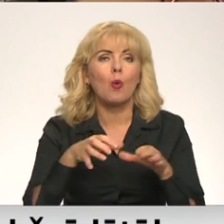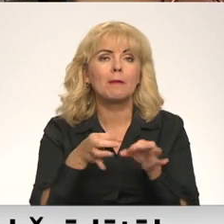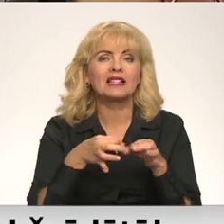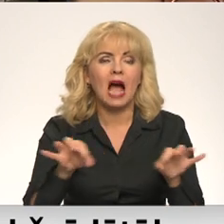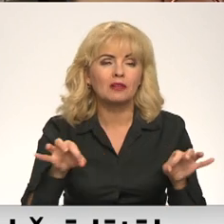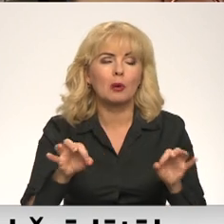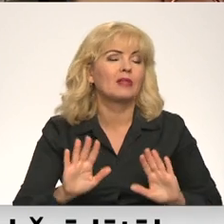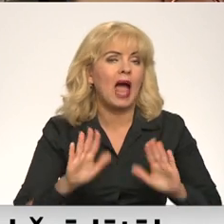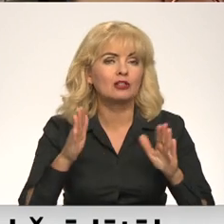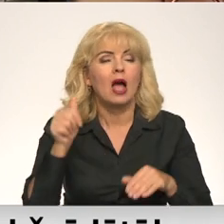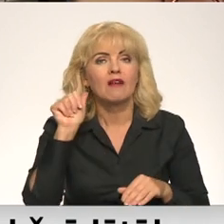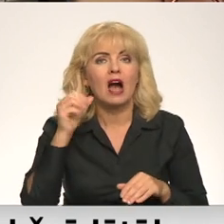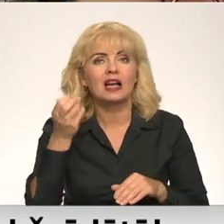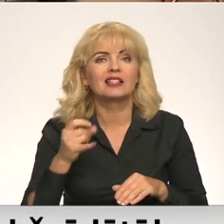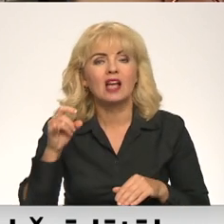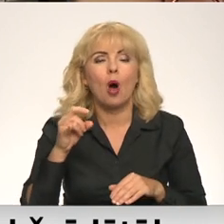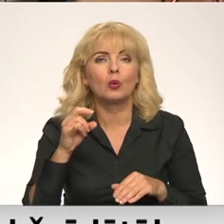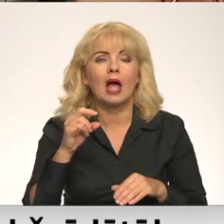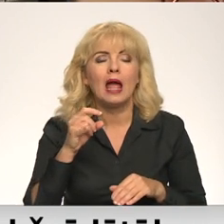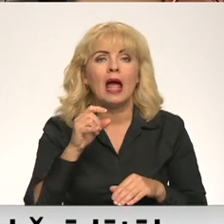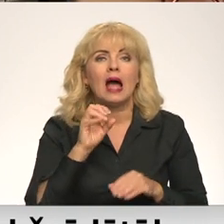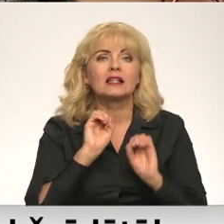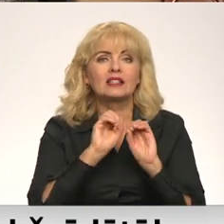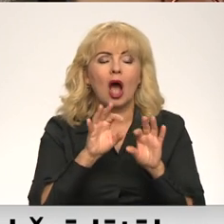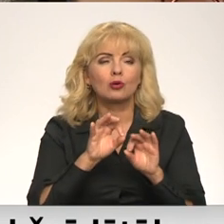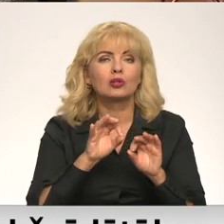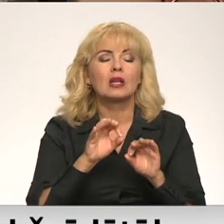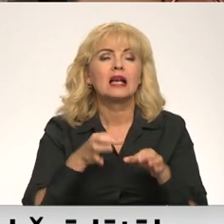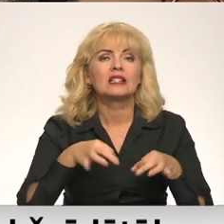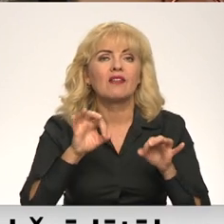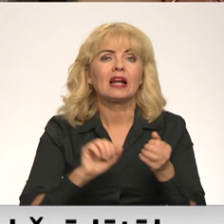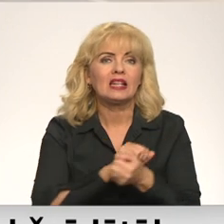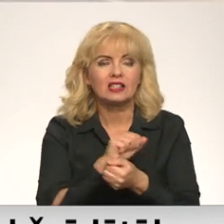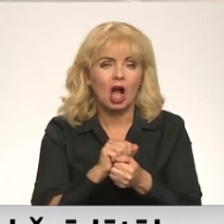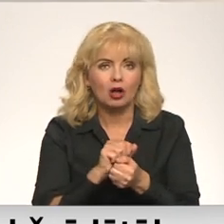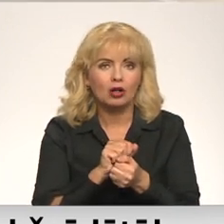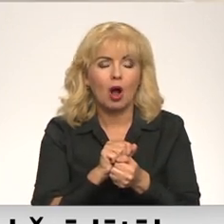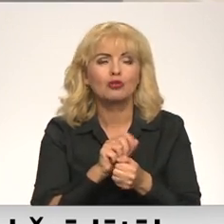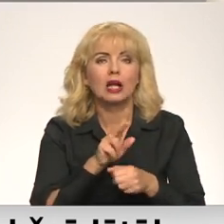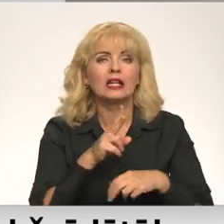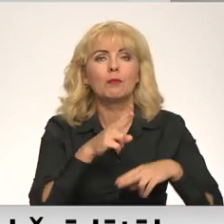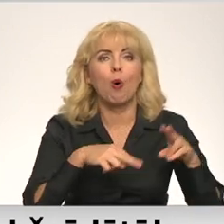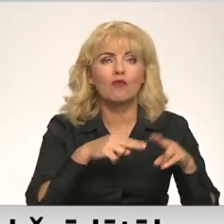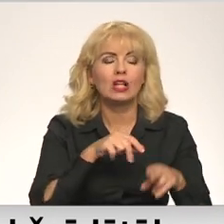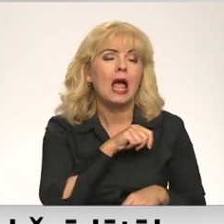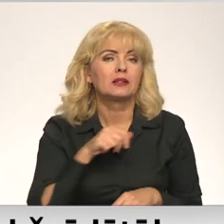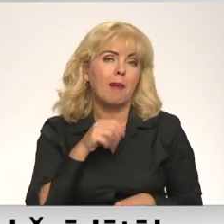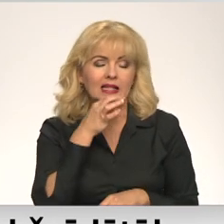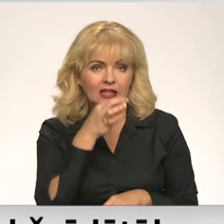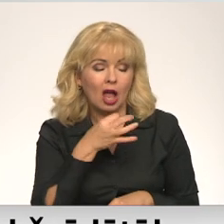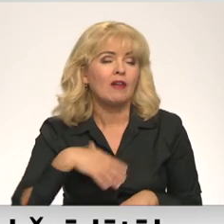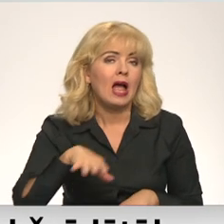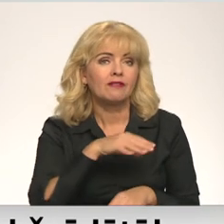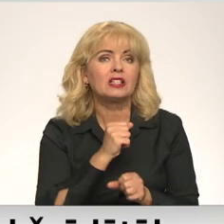neizdevās, bet vakar Cauna komentējas, ka svarīgāk par sagraušanu ir būvēšana. Es pats gribētu uzsvērt, ka viss mans